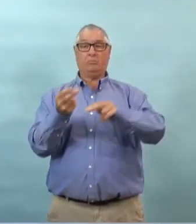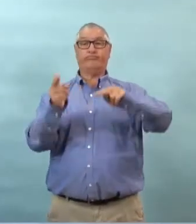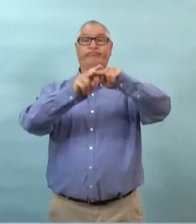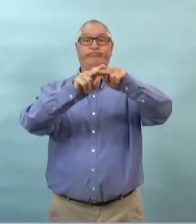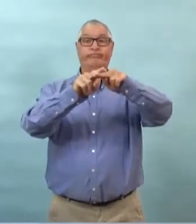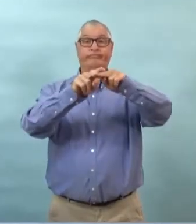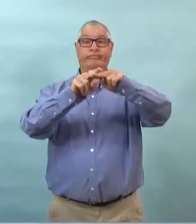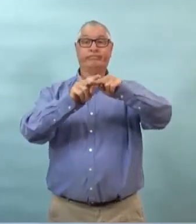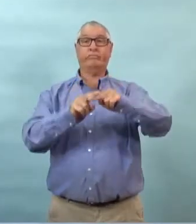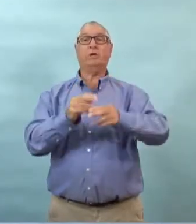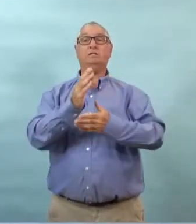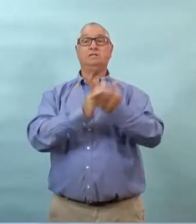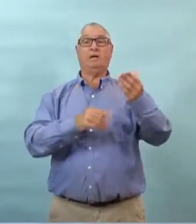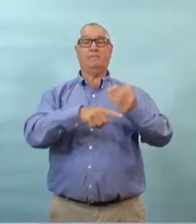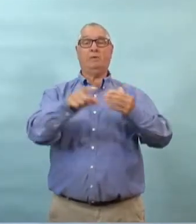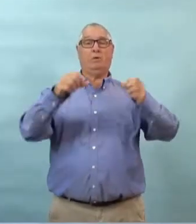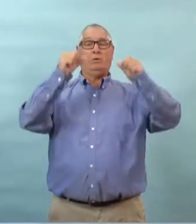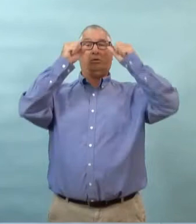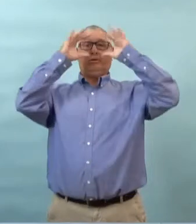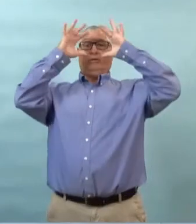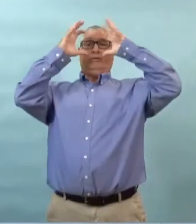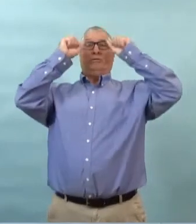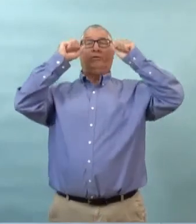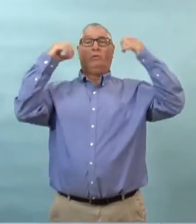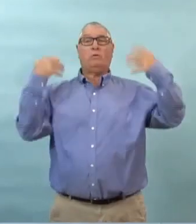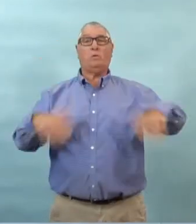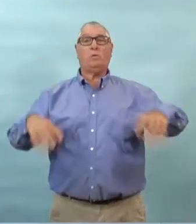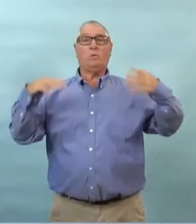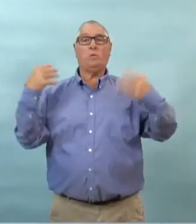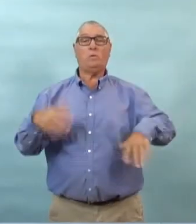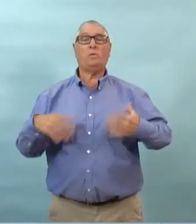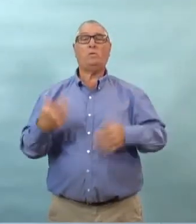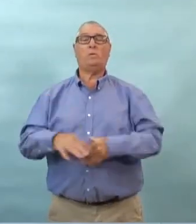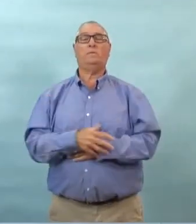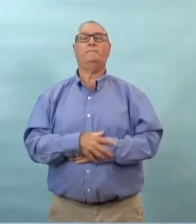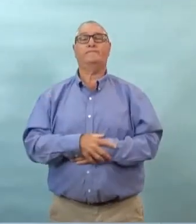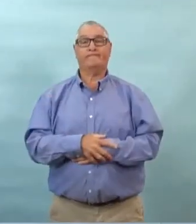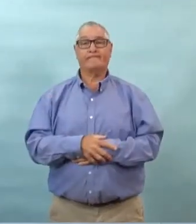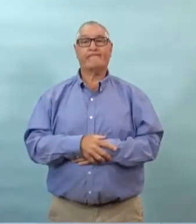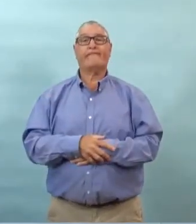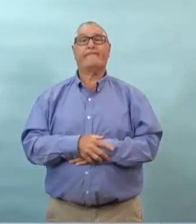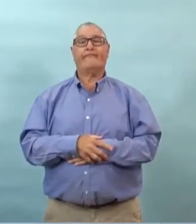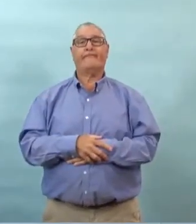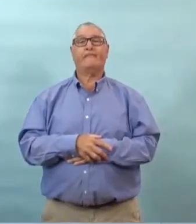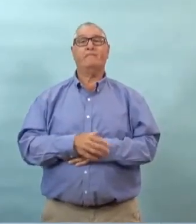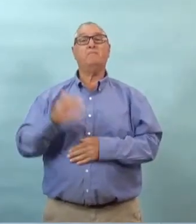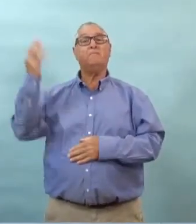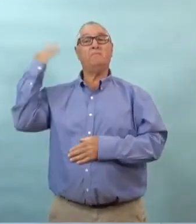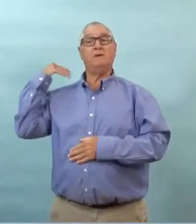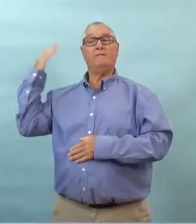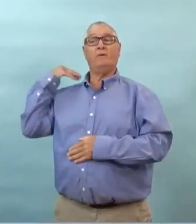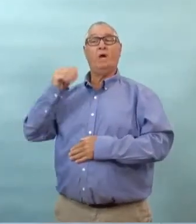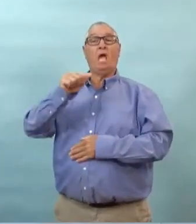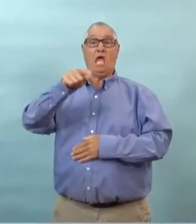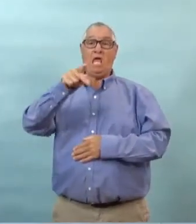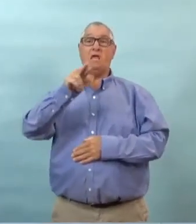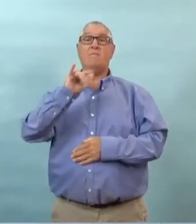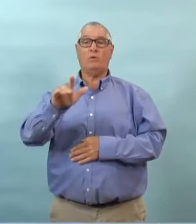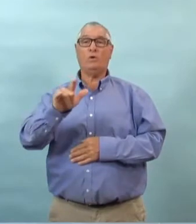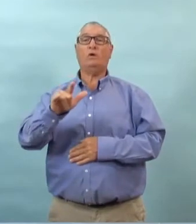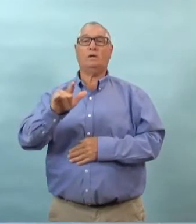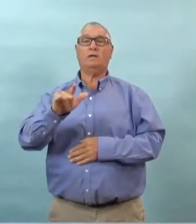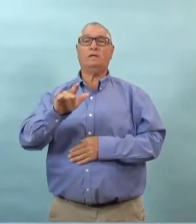de semaine il y avait 18 nouveaux cas ça aurait été une surprise c'est certain ça n'est pas quelque chose auquel on s'attendait